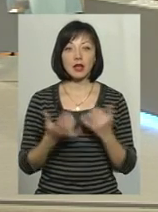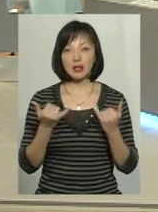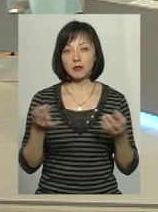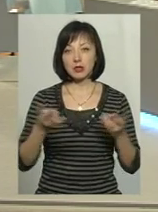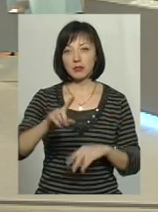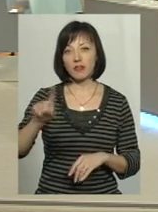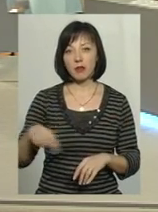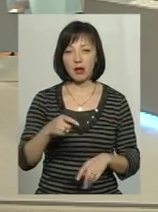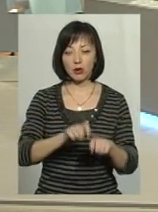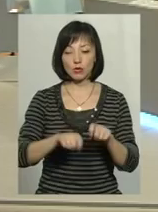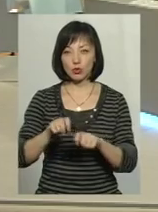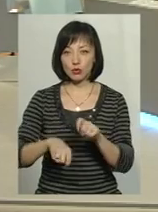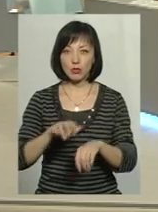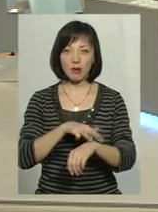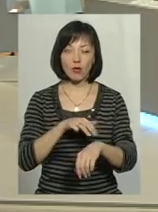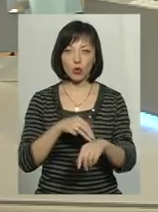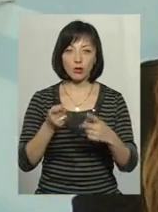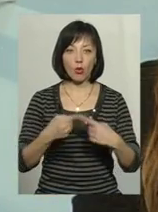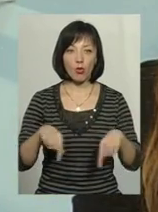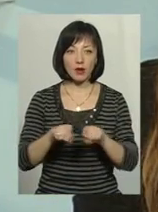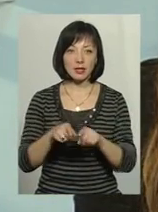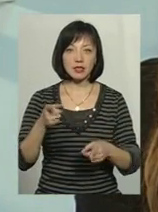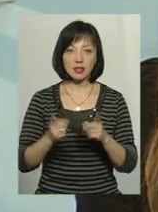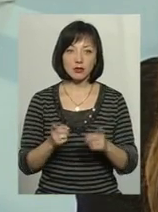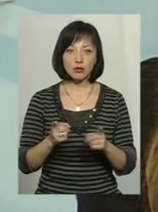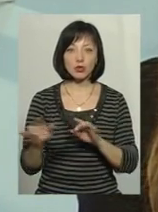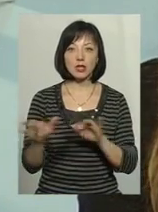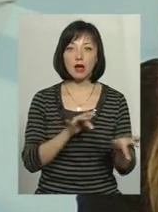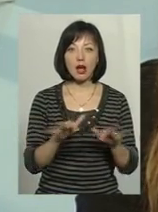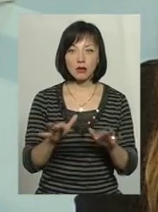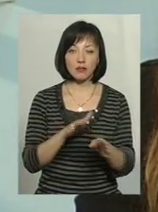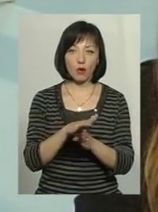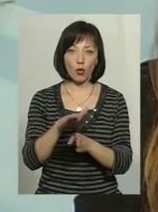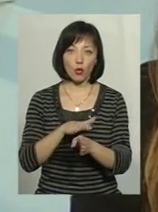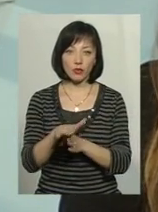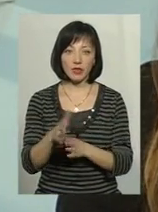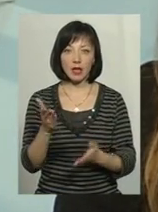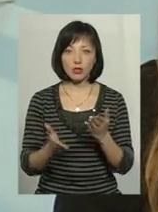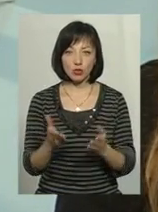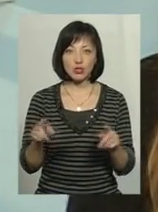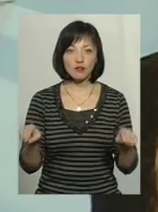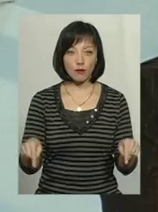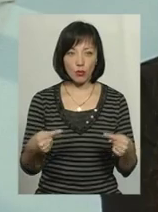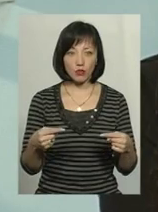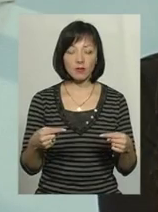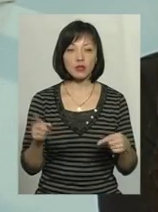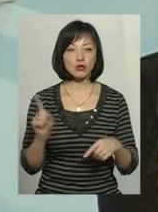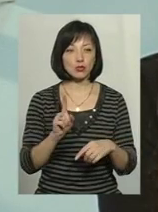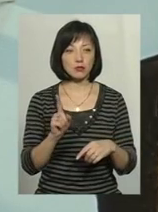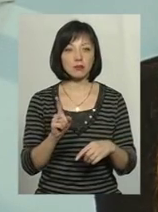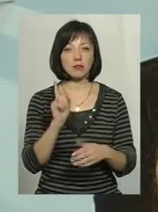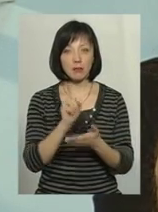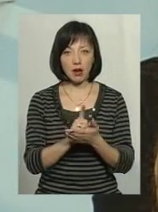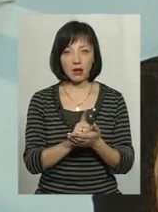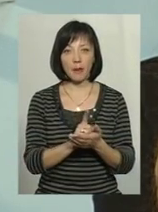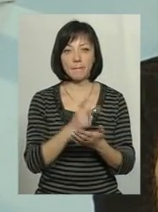вимагати контролюючих і правоохоронних органів дійсно діяльність свою виконувати. Якщо їх створювали з цією метою, то вони